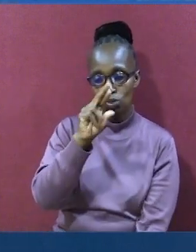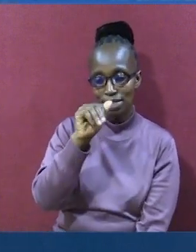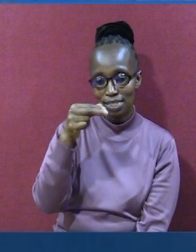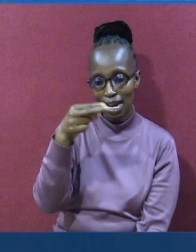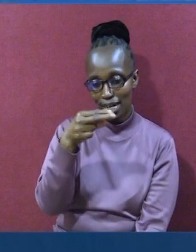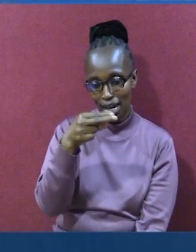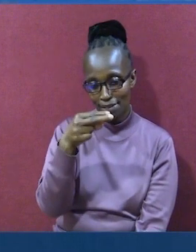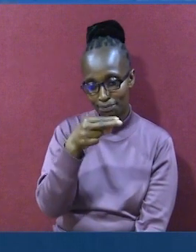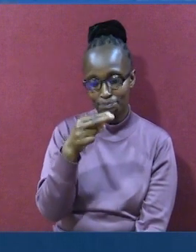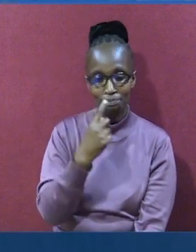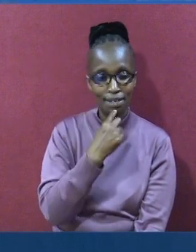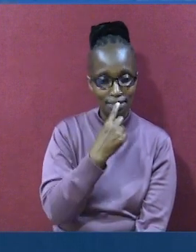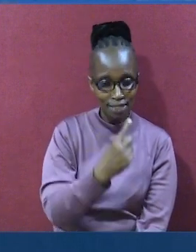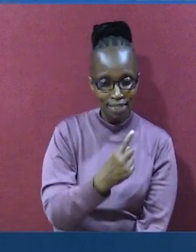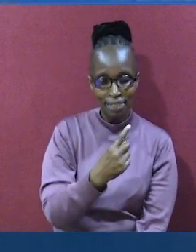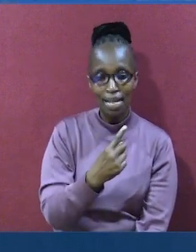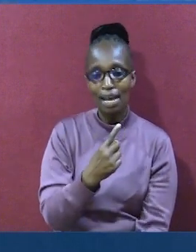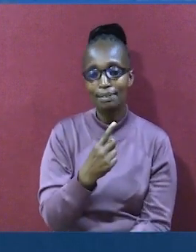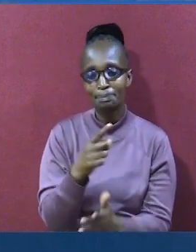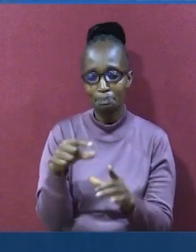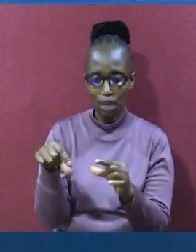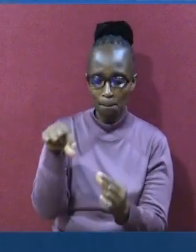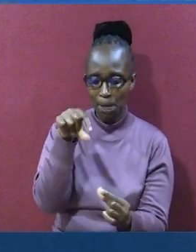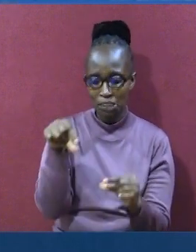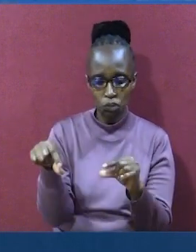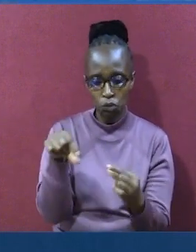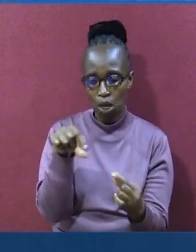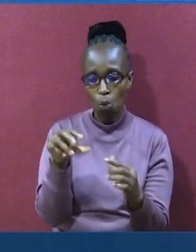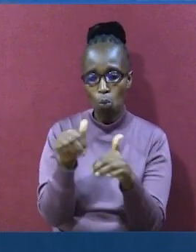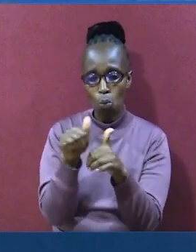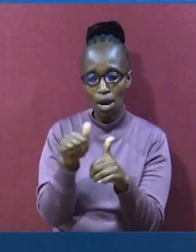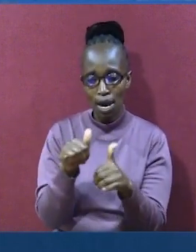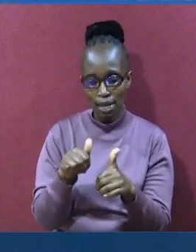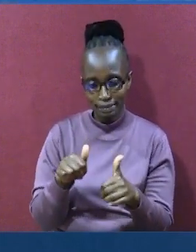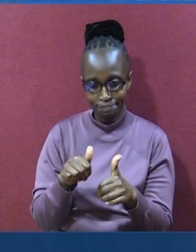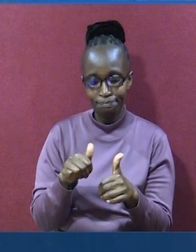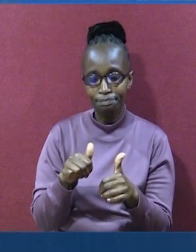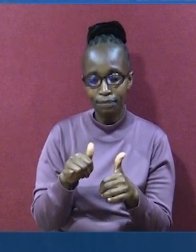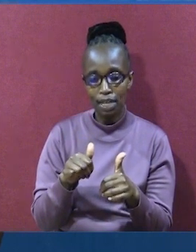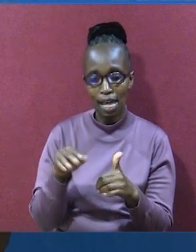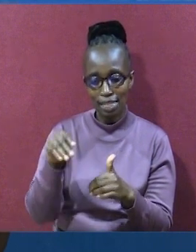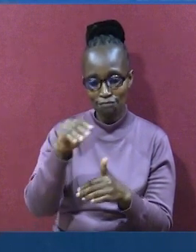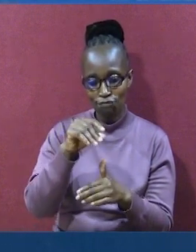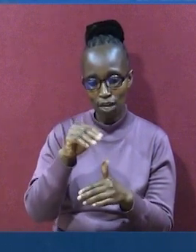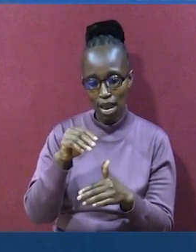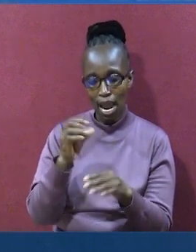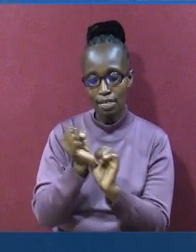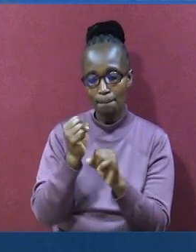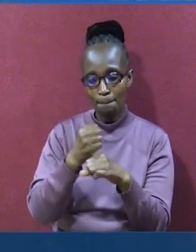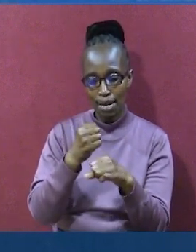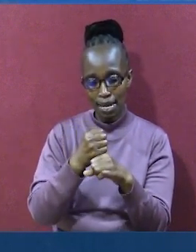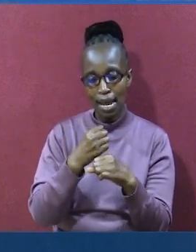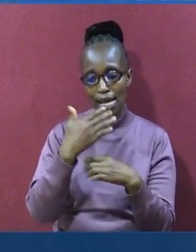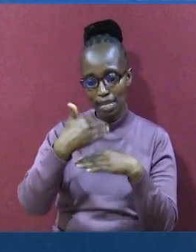sema. Imiza vipimo vitatu vya unga safi. Ukande ufanye mikate. Ibrahimu aka